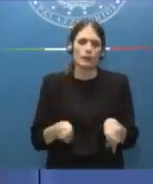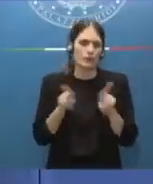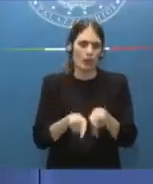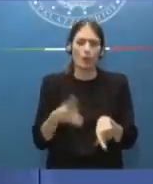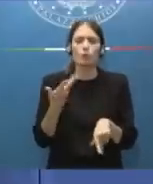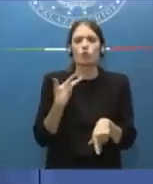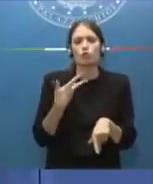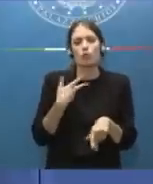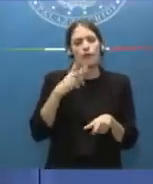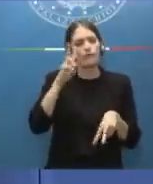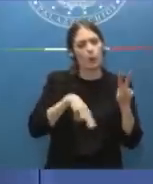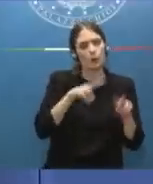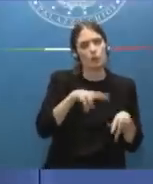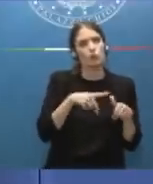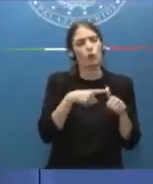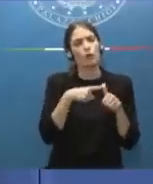valutazioni